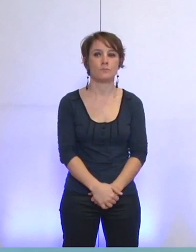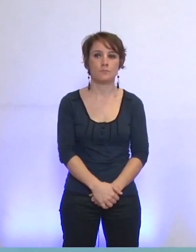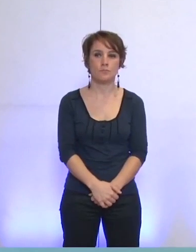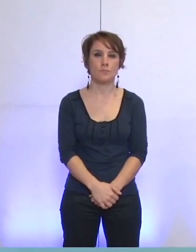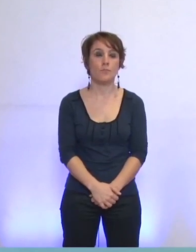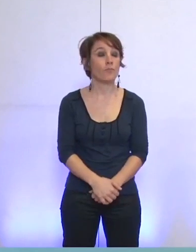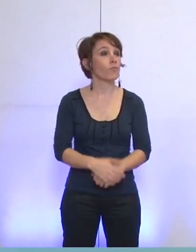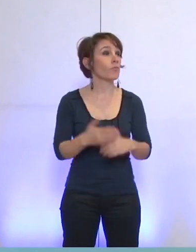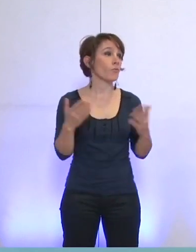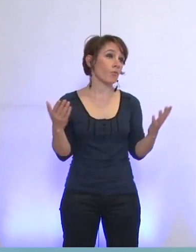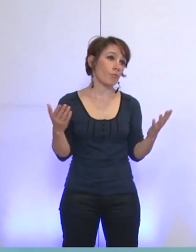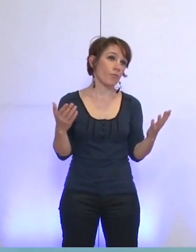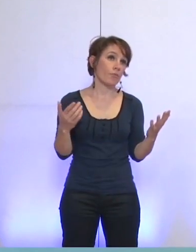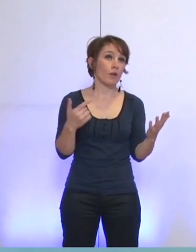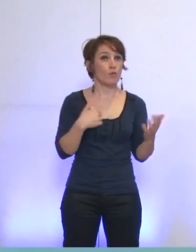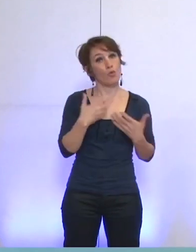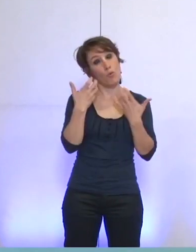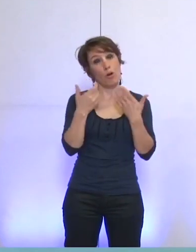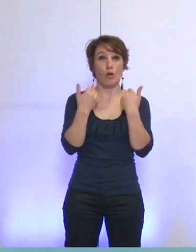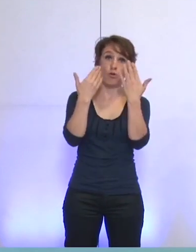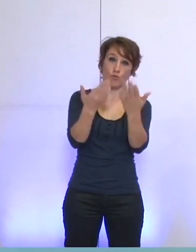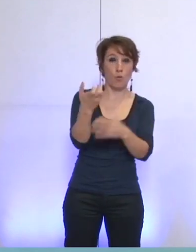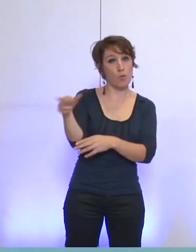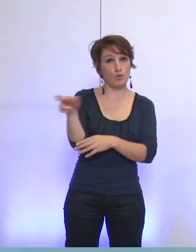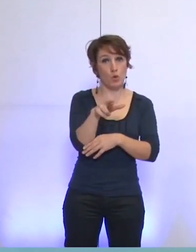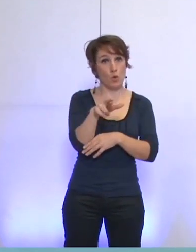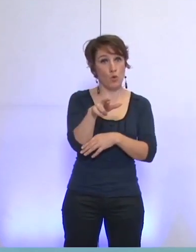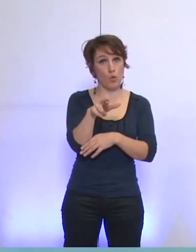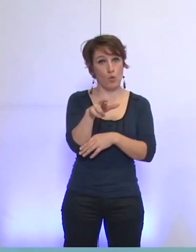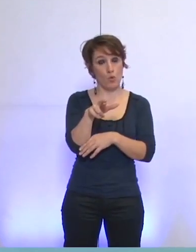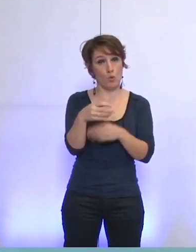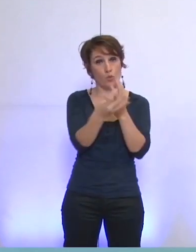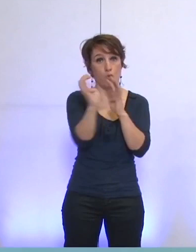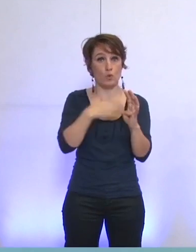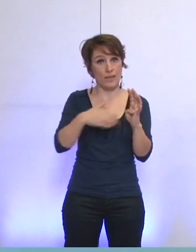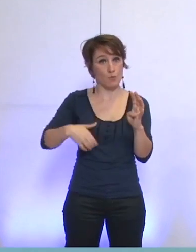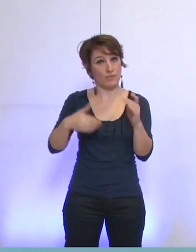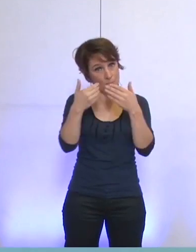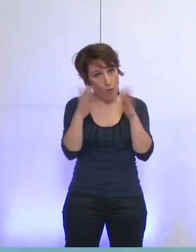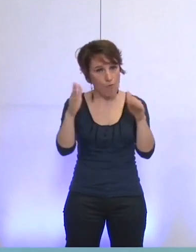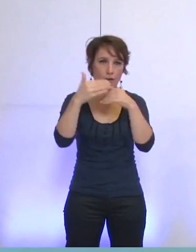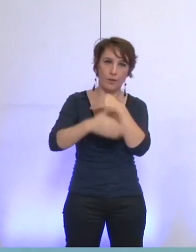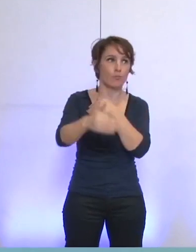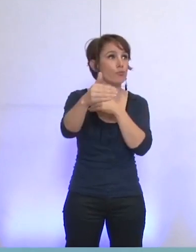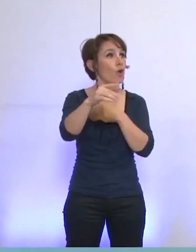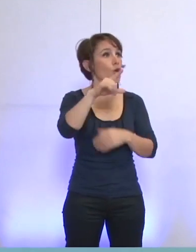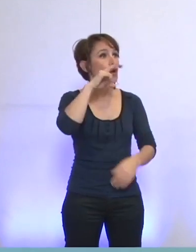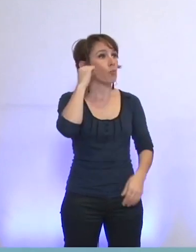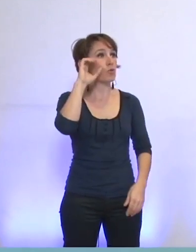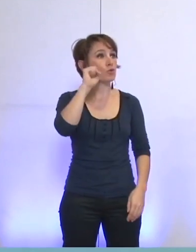Je vous propose de réouvrir, de reprendre le conseil municipal. donc, M. Safar,